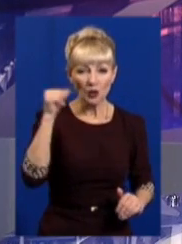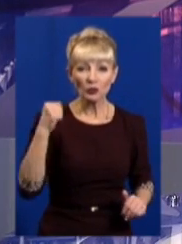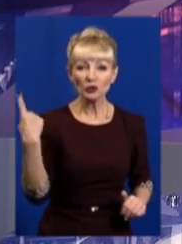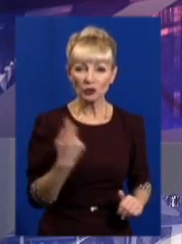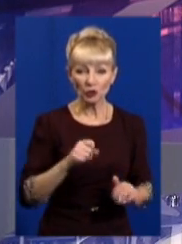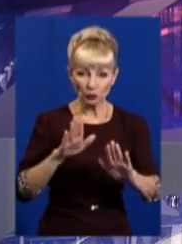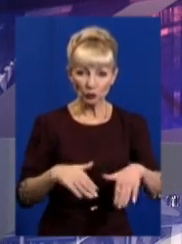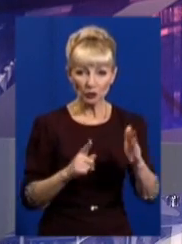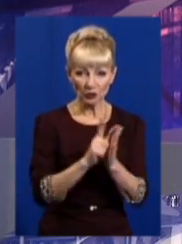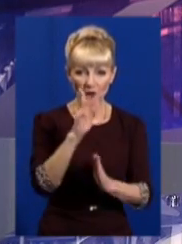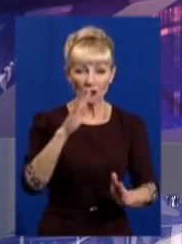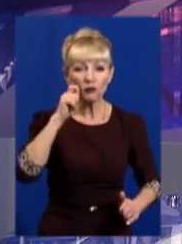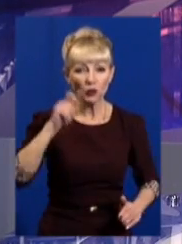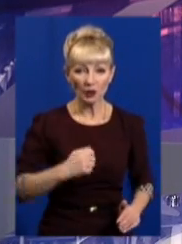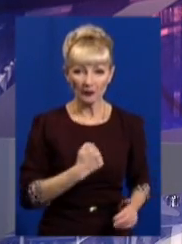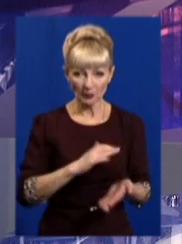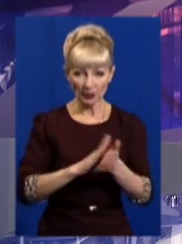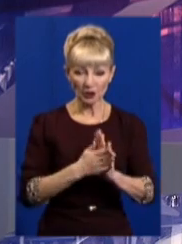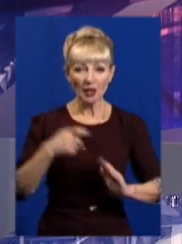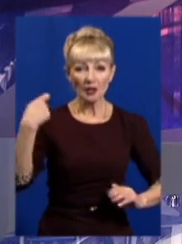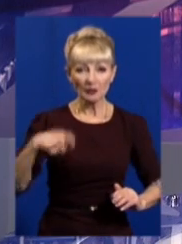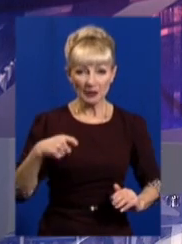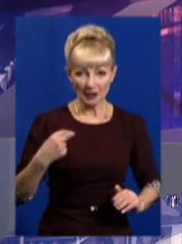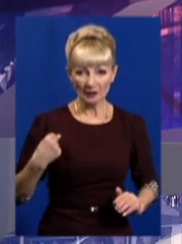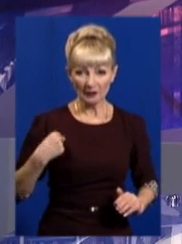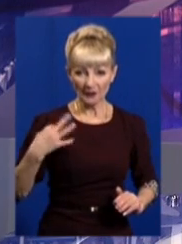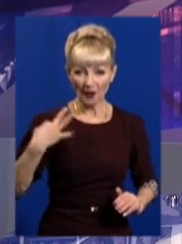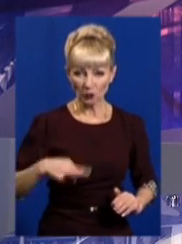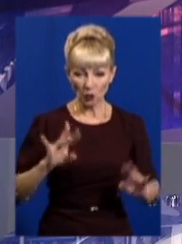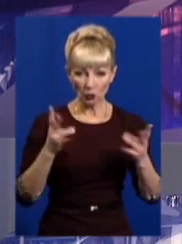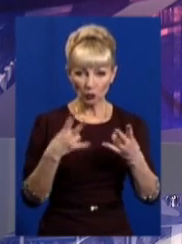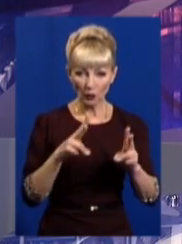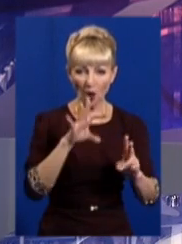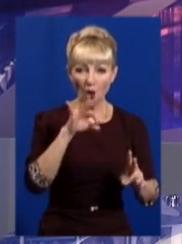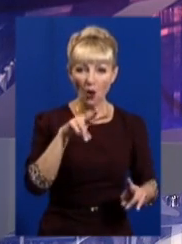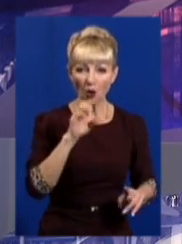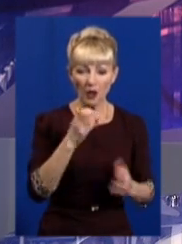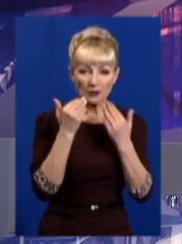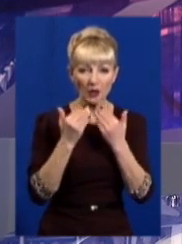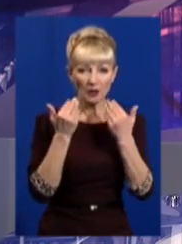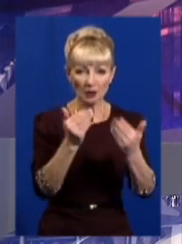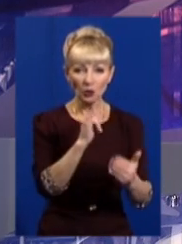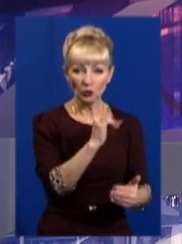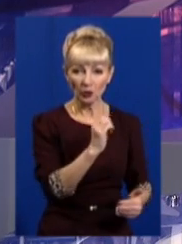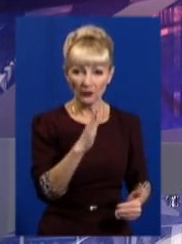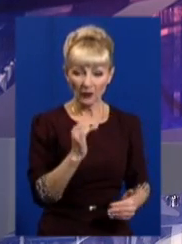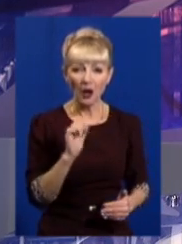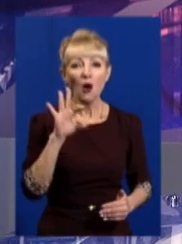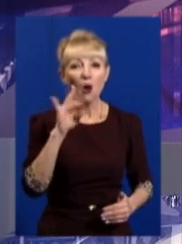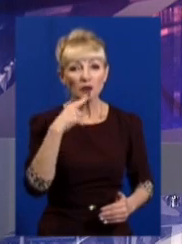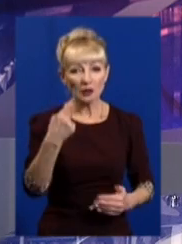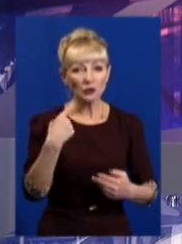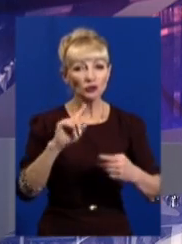тижня після введення в Україні воєнного стану президент французького клубу Жан-Мішель Ола звернувся до УЄФА. Він сказав, що